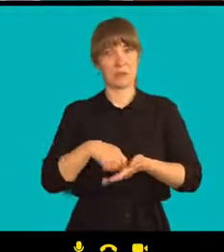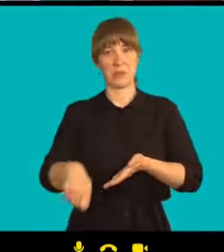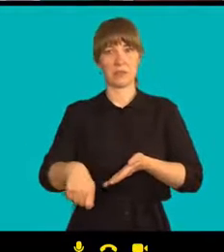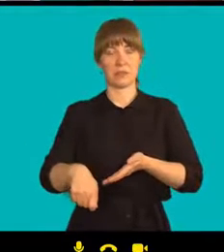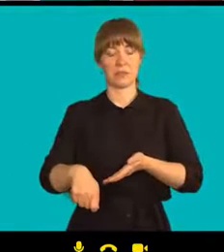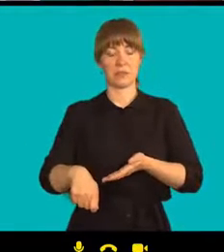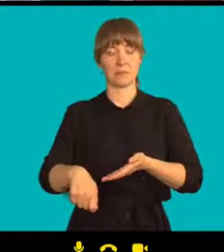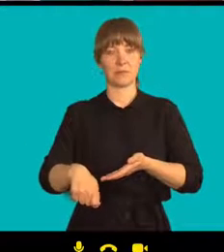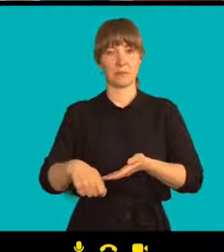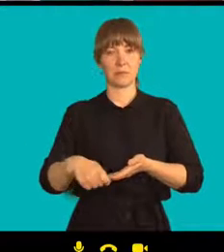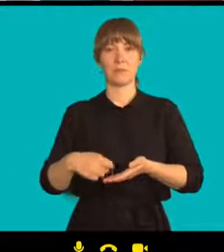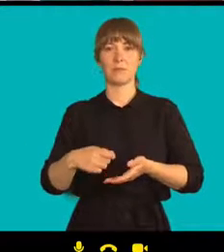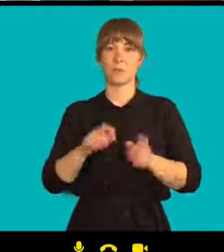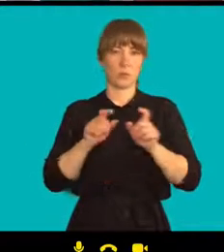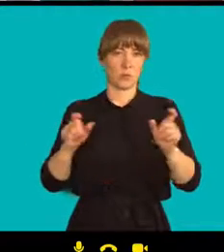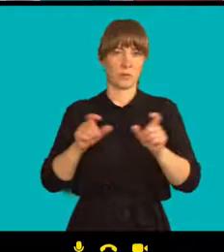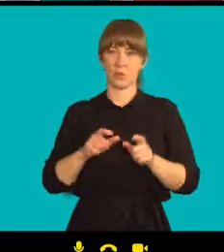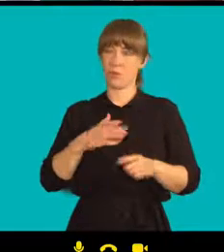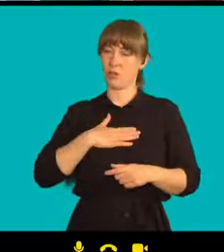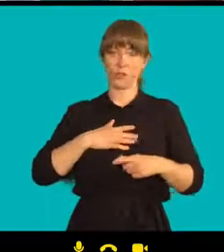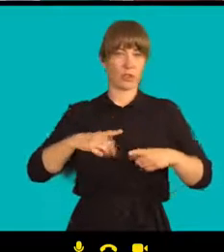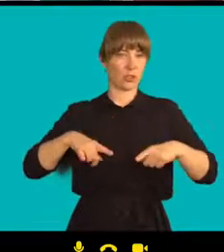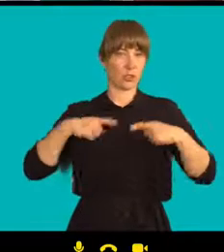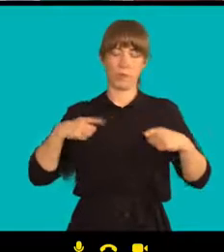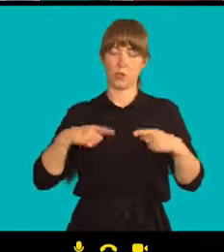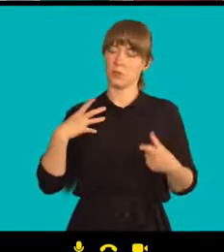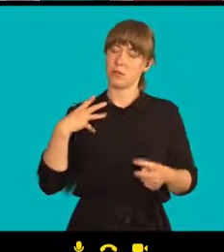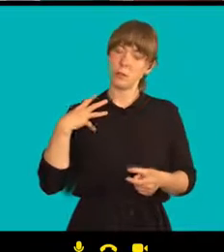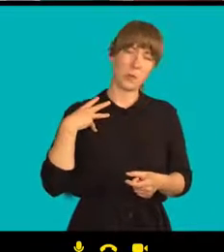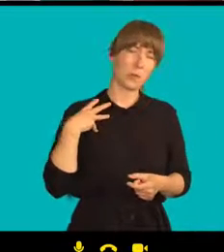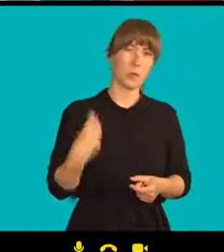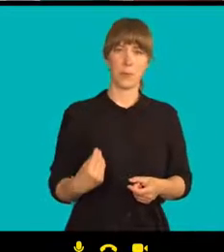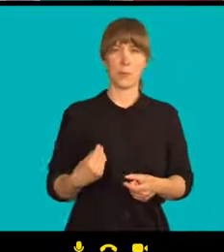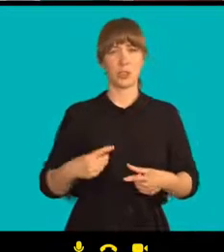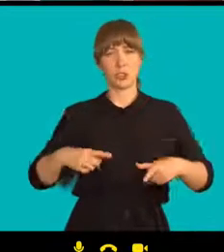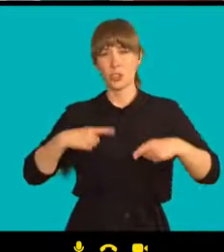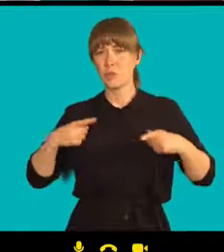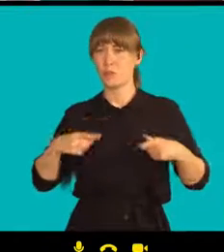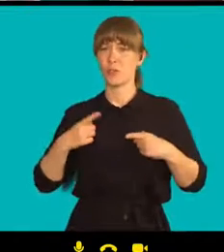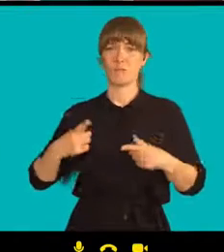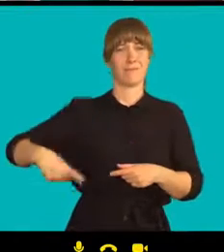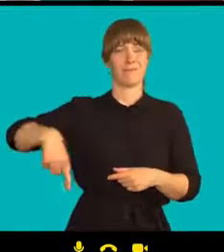Hlavně, co se týče našich životů. Životů našich přátel.